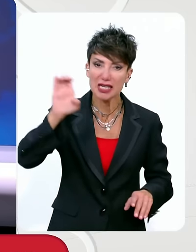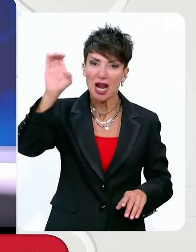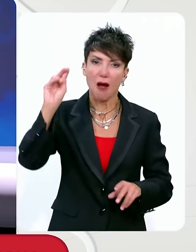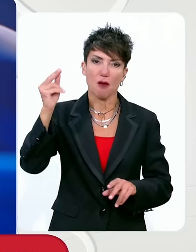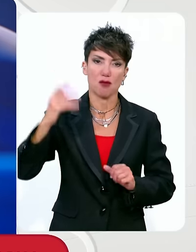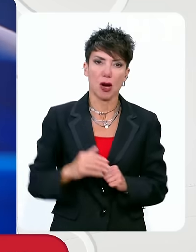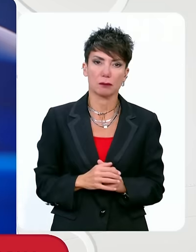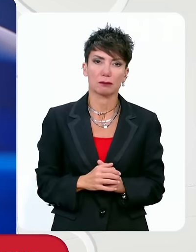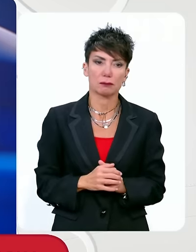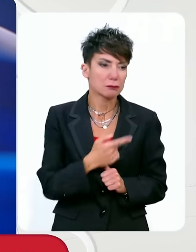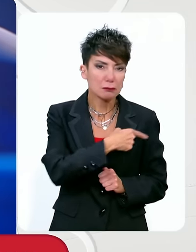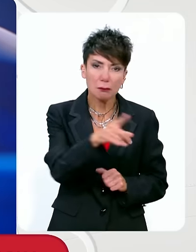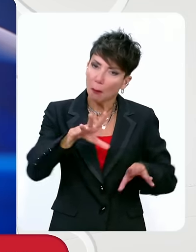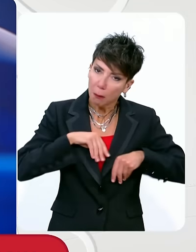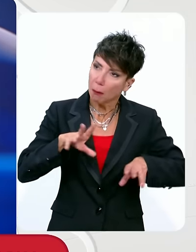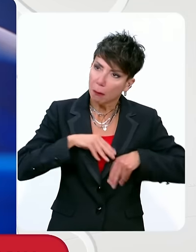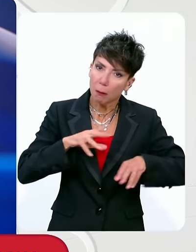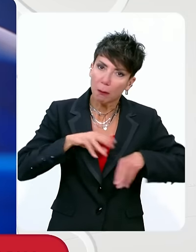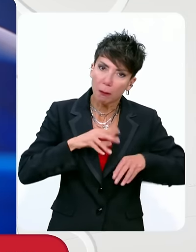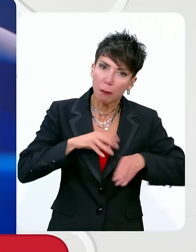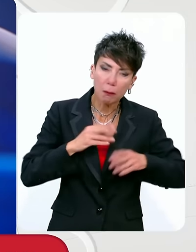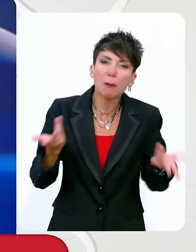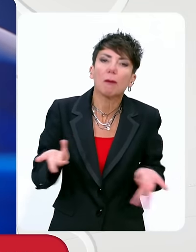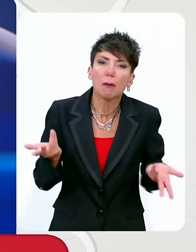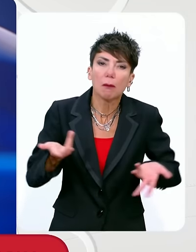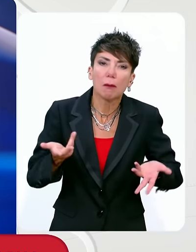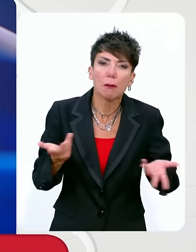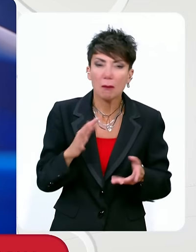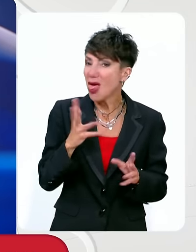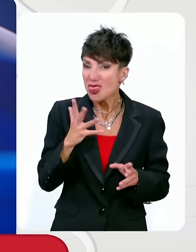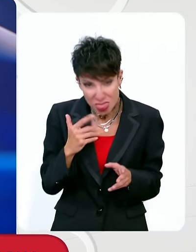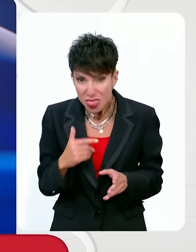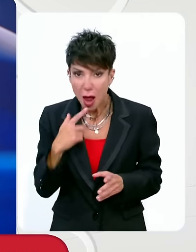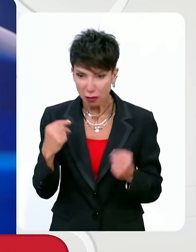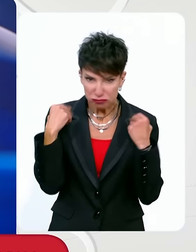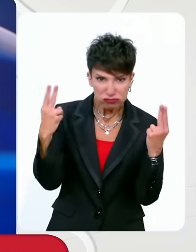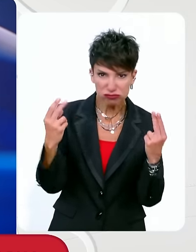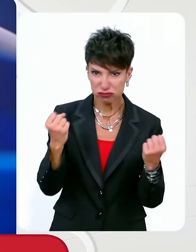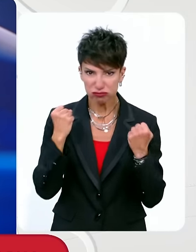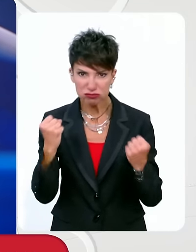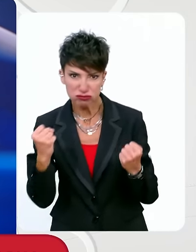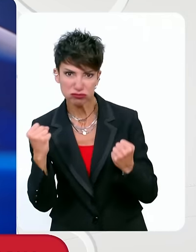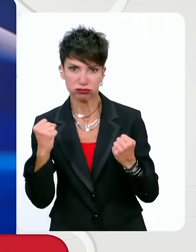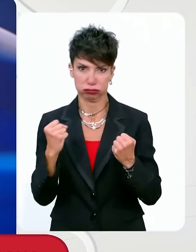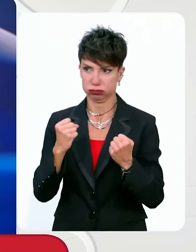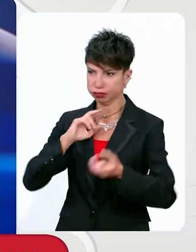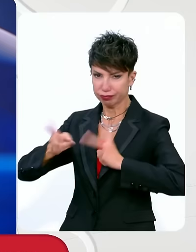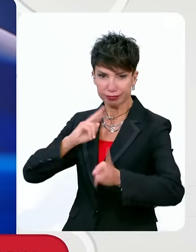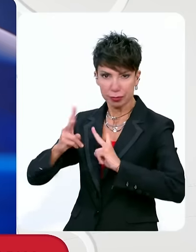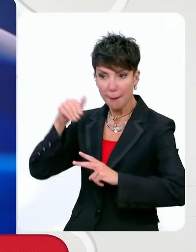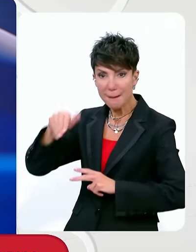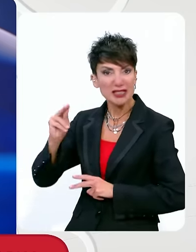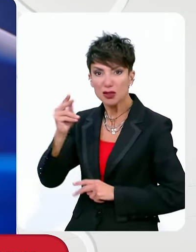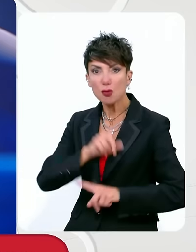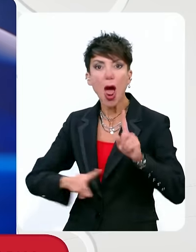ελληνικός λαός είδε αυτά τα χρόνια ουσιαστικά και μέσα στη Βουλή και έξω από αυτή, εκεί κυρίως που κρίνονται τα πάντα